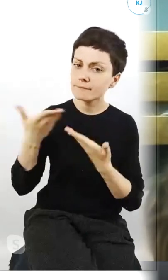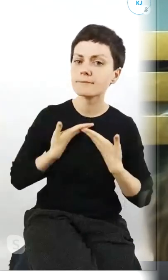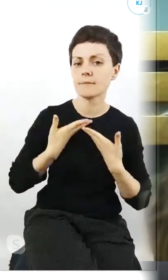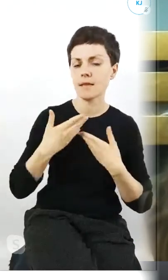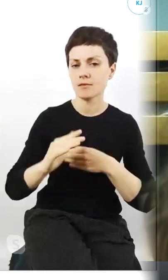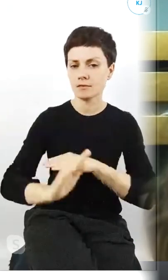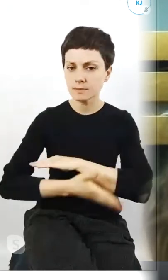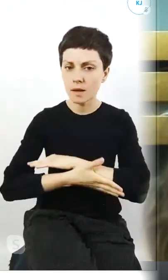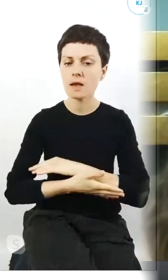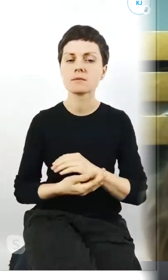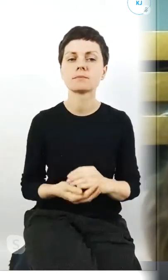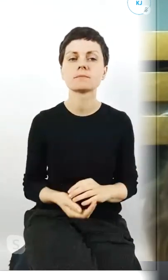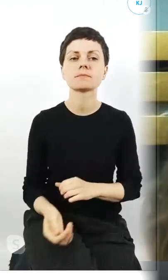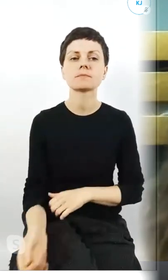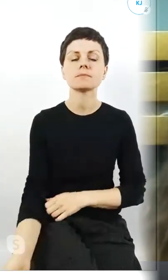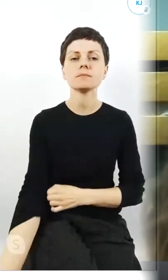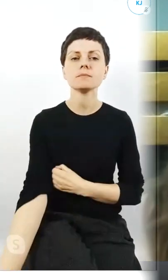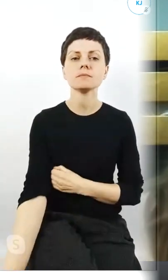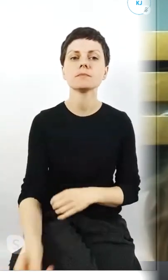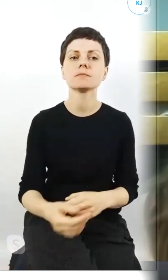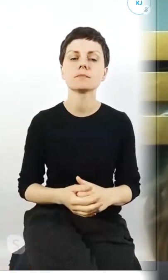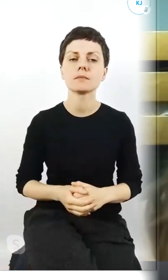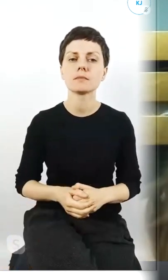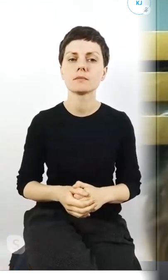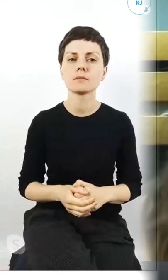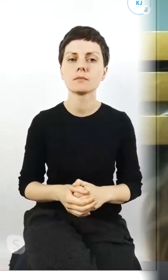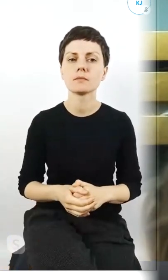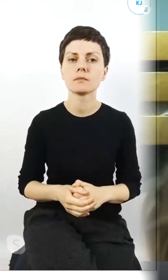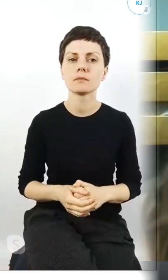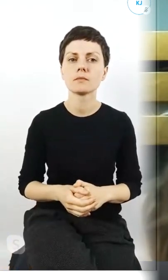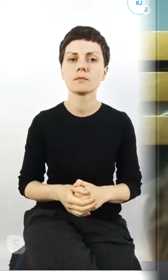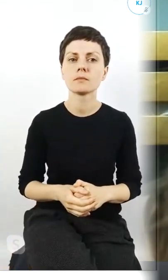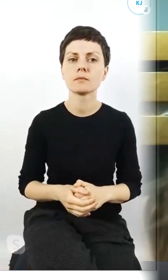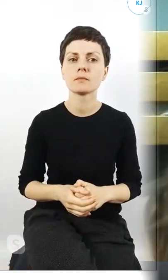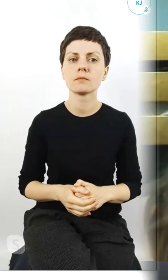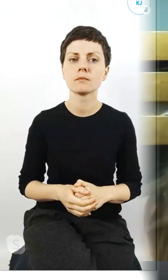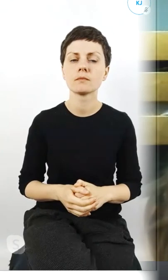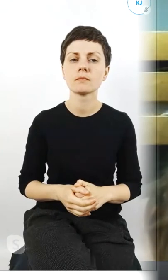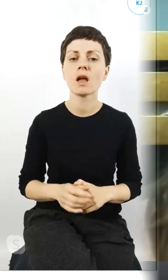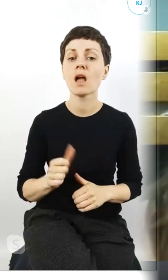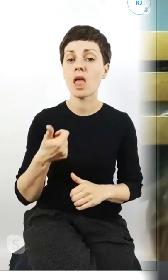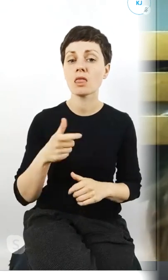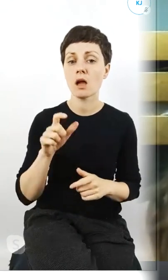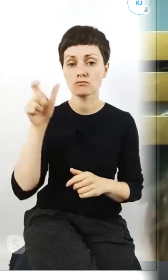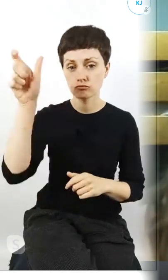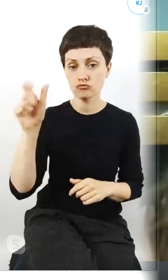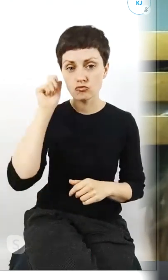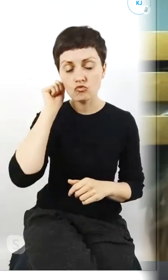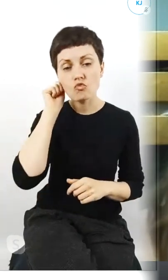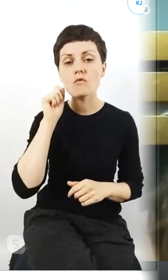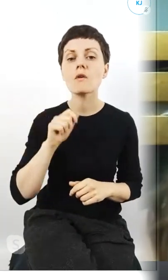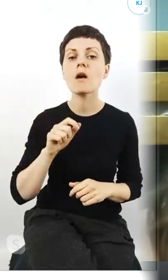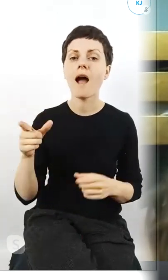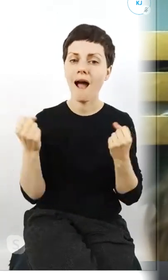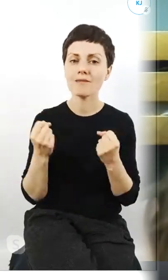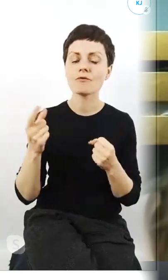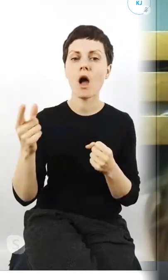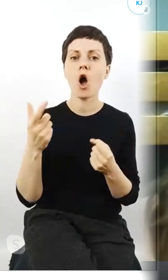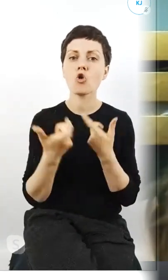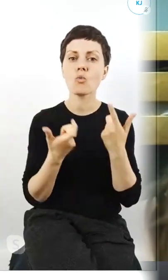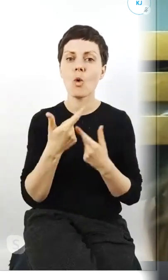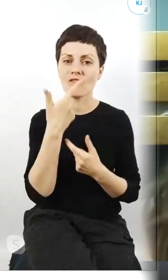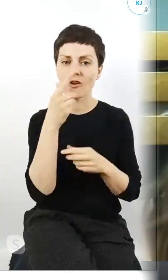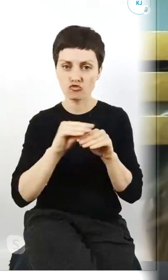właśnie jedna z naszych działaczek zrobiła nam dwa szkolenia które były bardzo przydatne